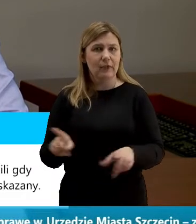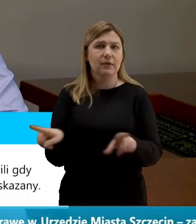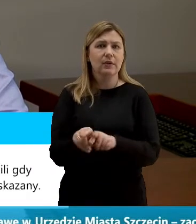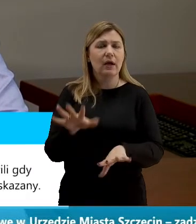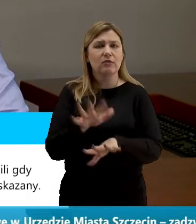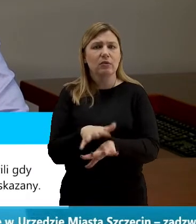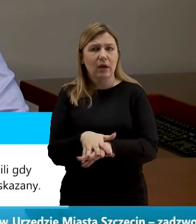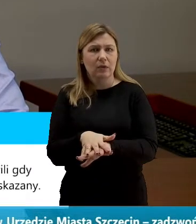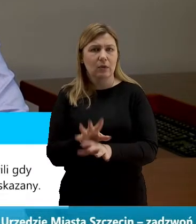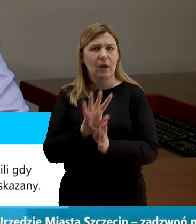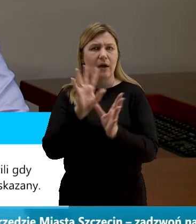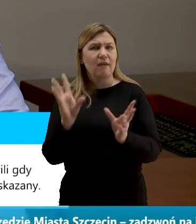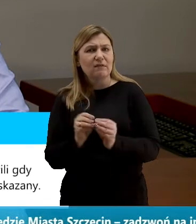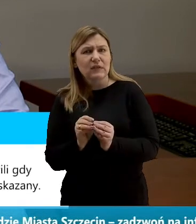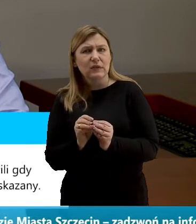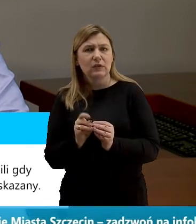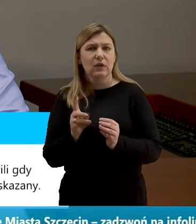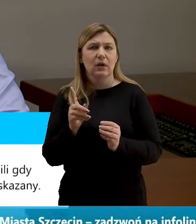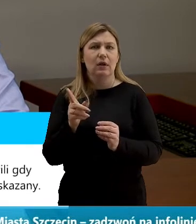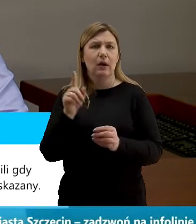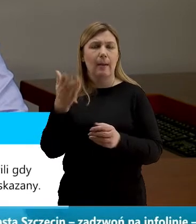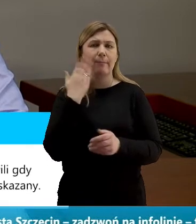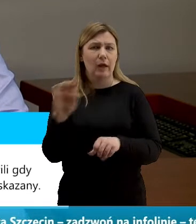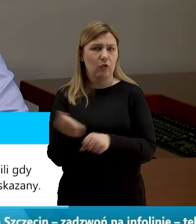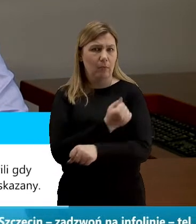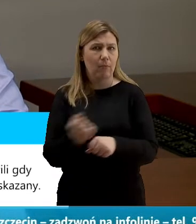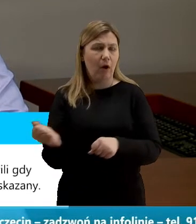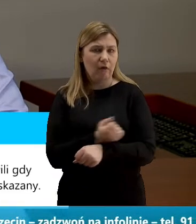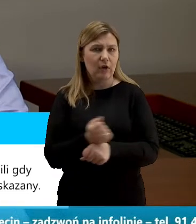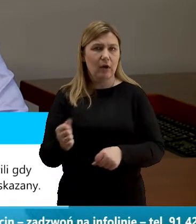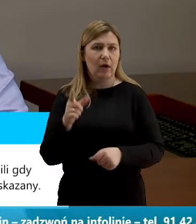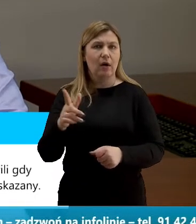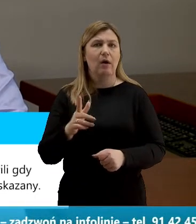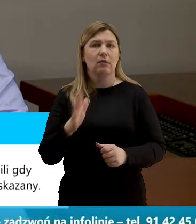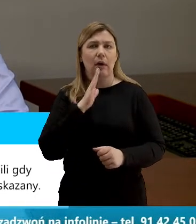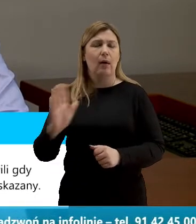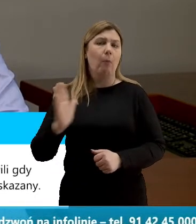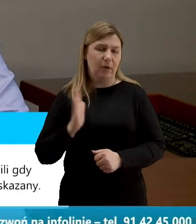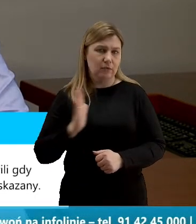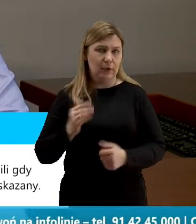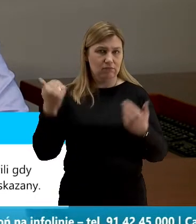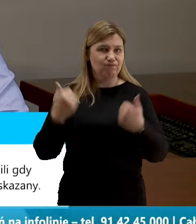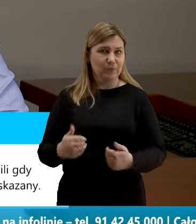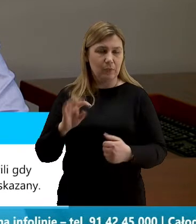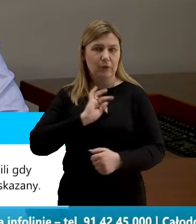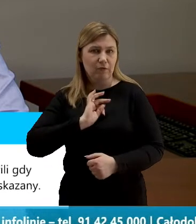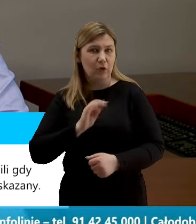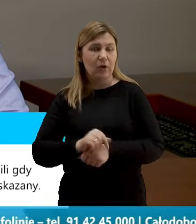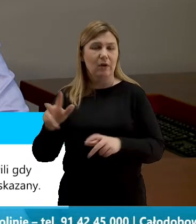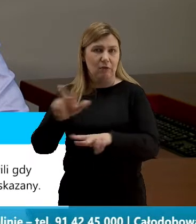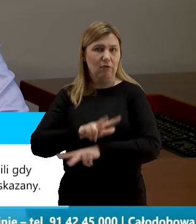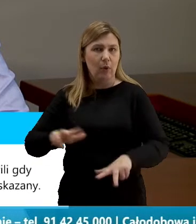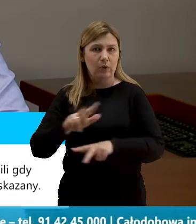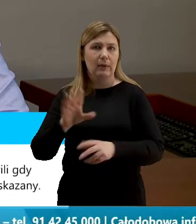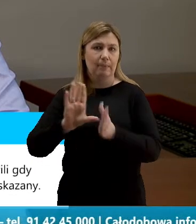traktujmy wszystkie te sugestie bardzo poważnie, właśnie w trosce o siebie, swoich najbliższych i mieszkańców